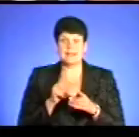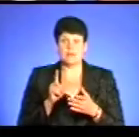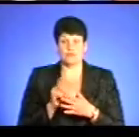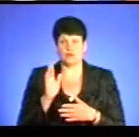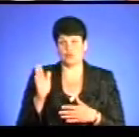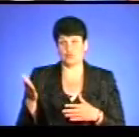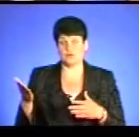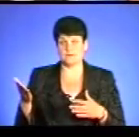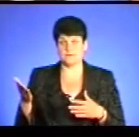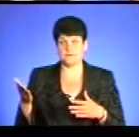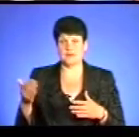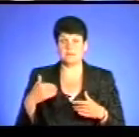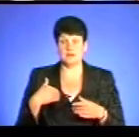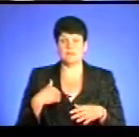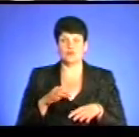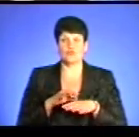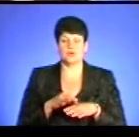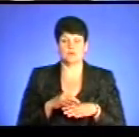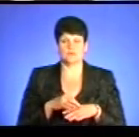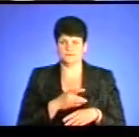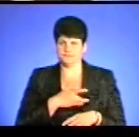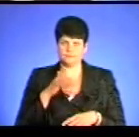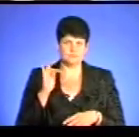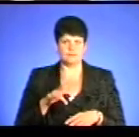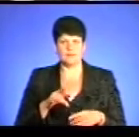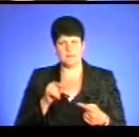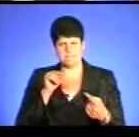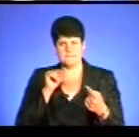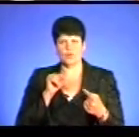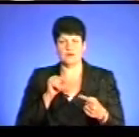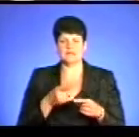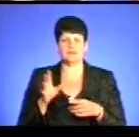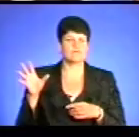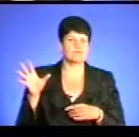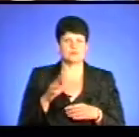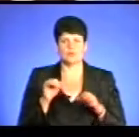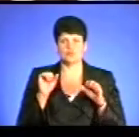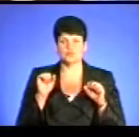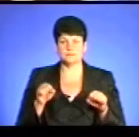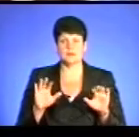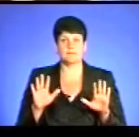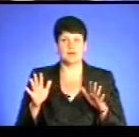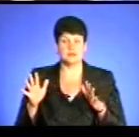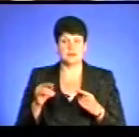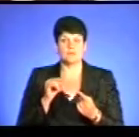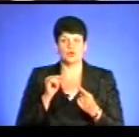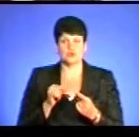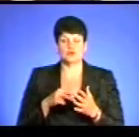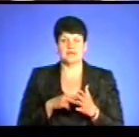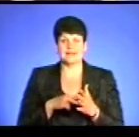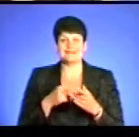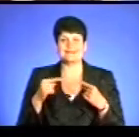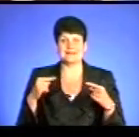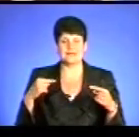відбуватись. Ми будемо жорстко бойкотувати всіма доступними методами і будемо протистояти з іншими,